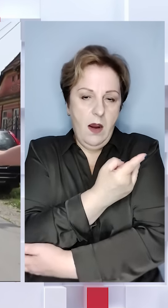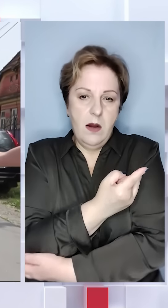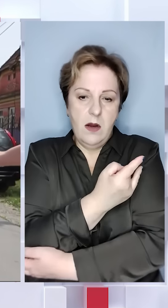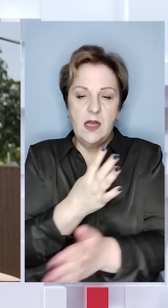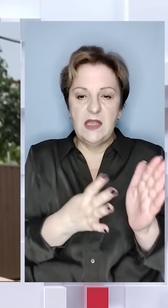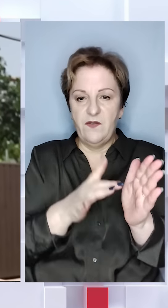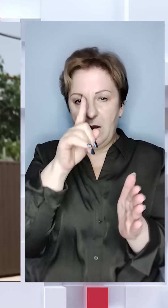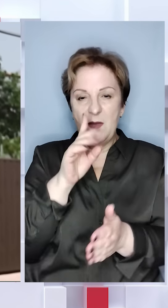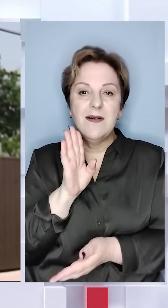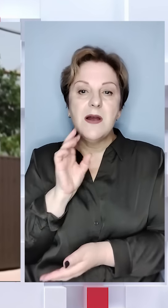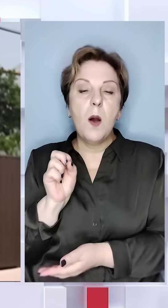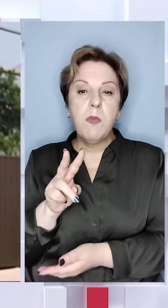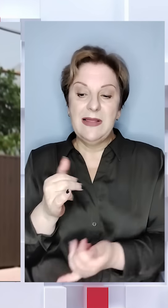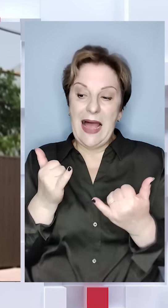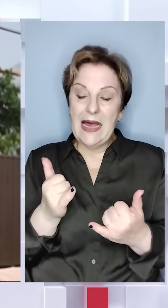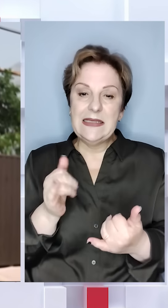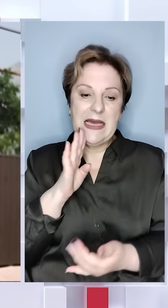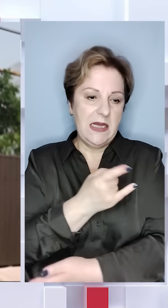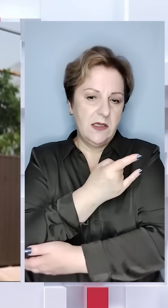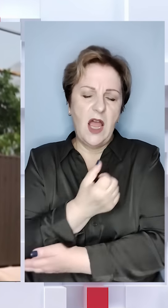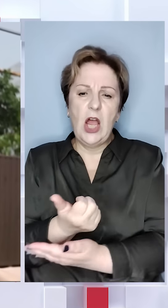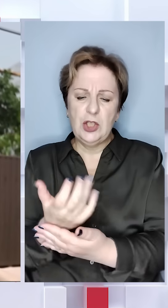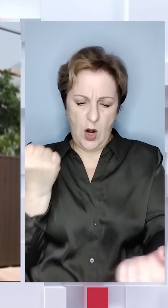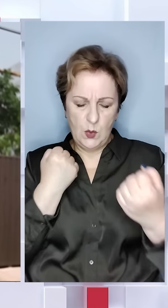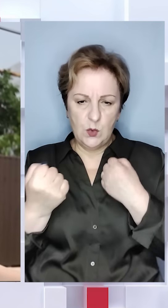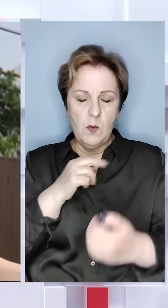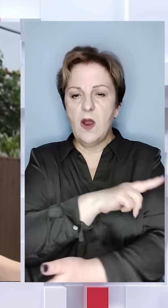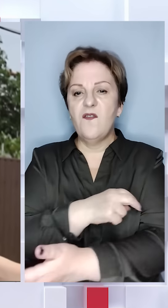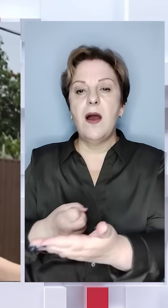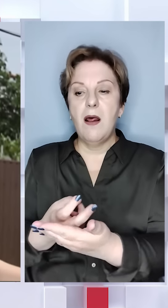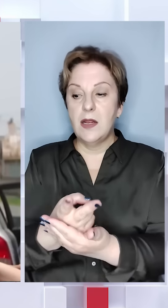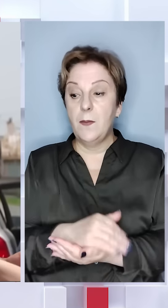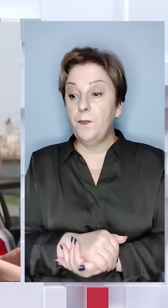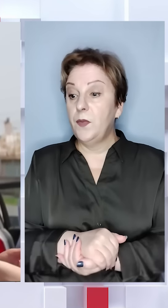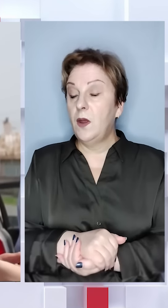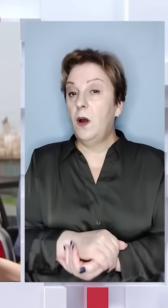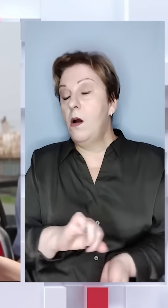на руках 9-місячну племінницю. Зараз дівчинка з численними забоями у лікарні.